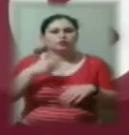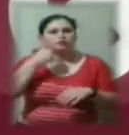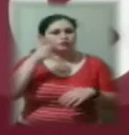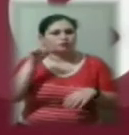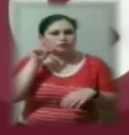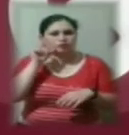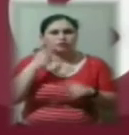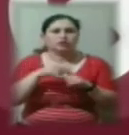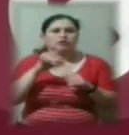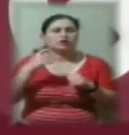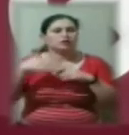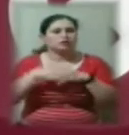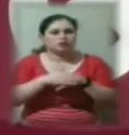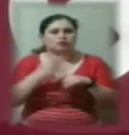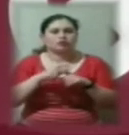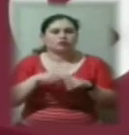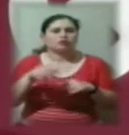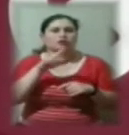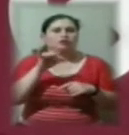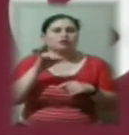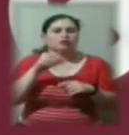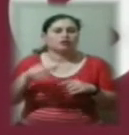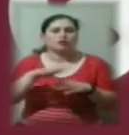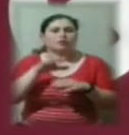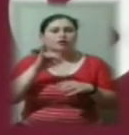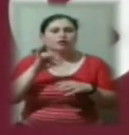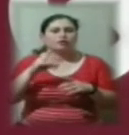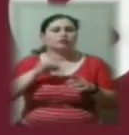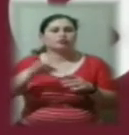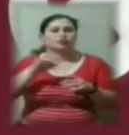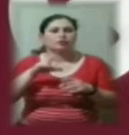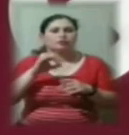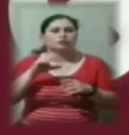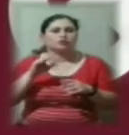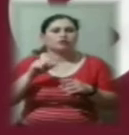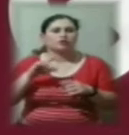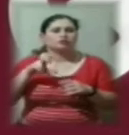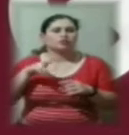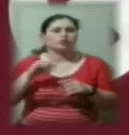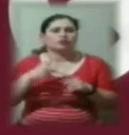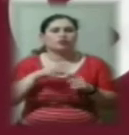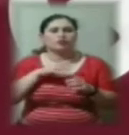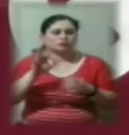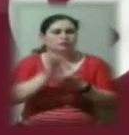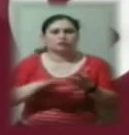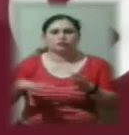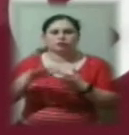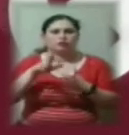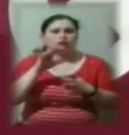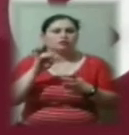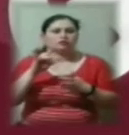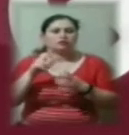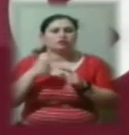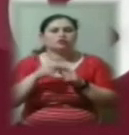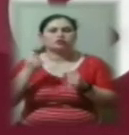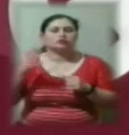ніч у цією кіркою покрився і перон, і злітно-посадкова смуга. Покрилася моментально кіркою. І зверху ще й випав